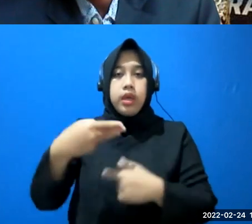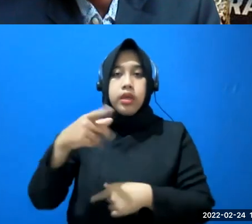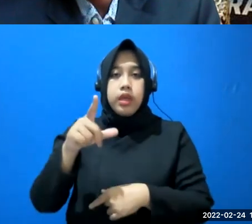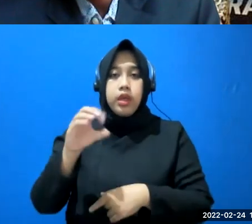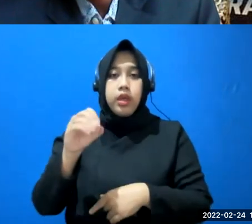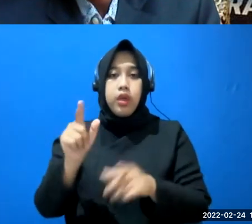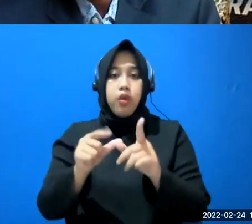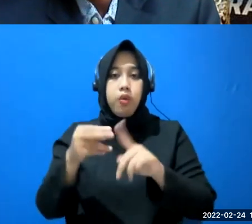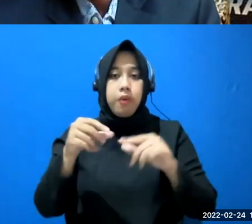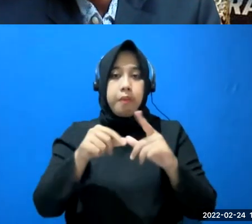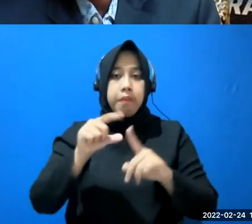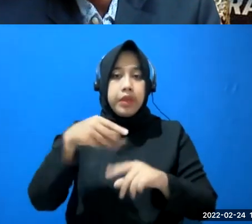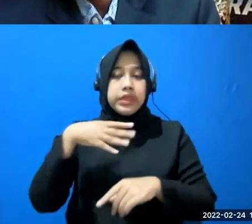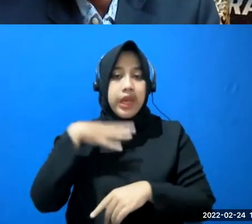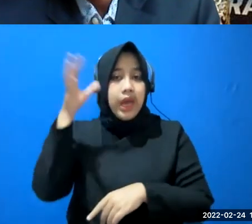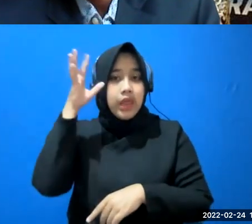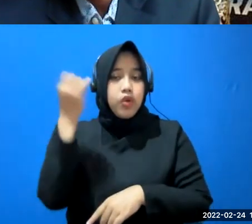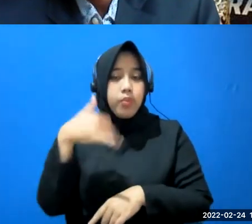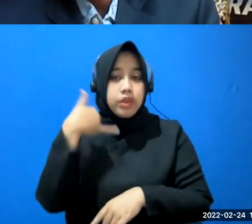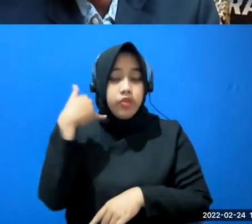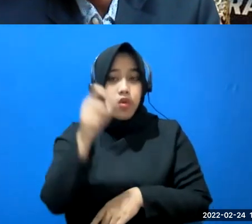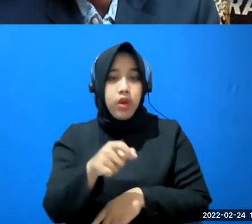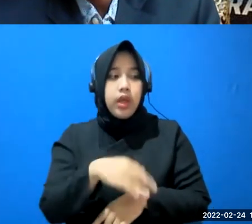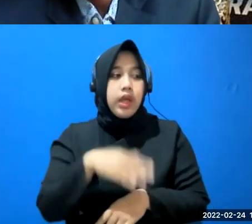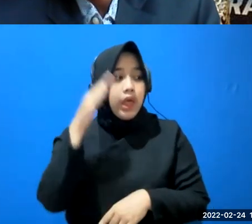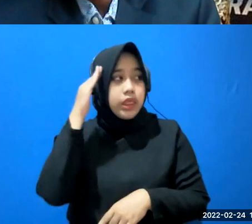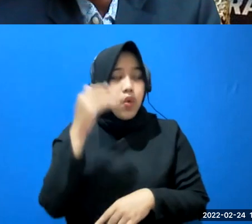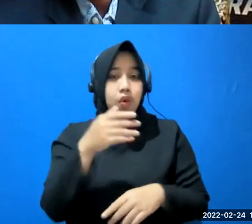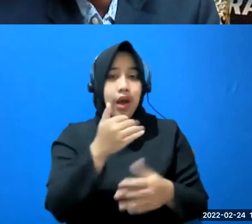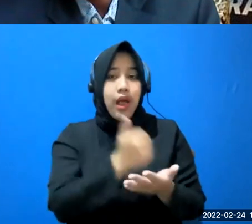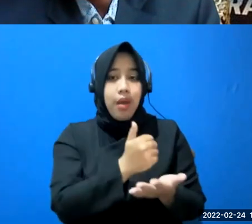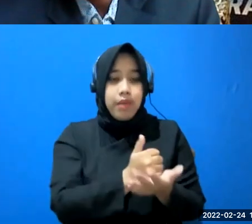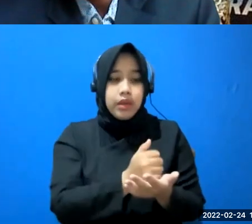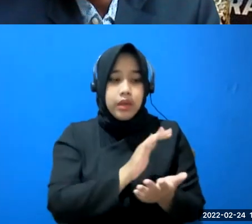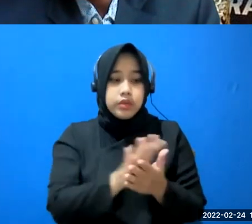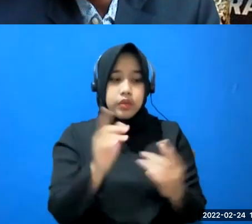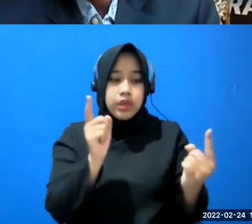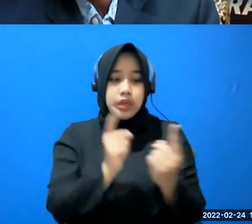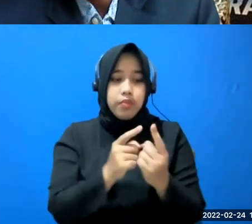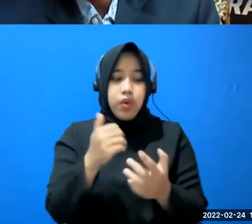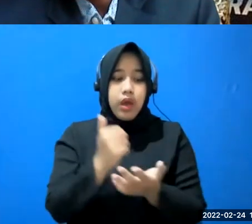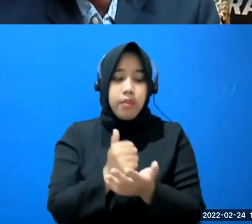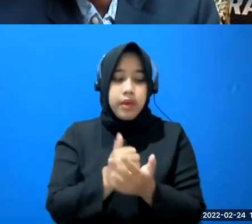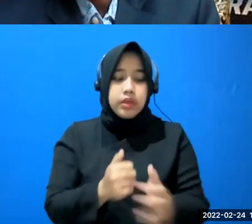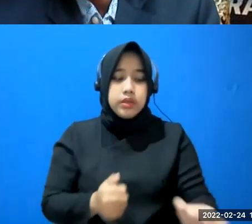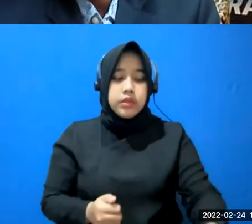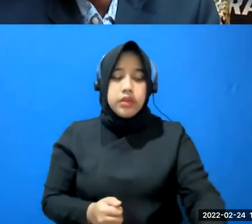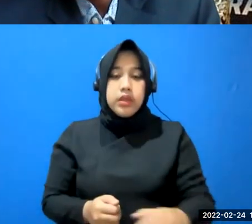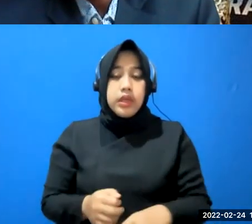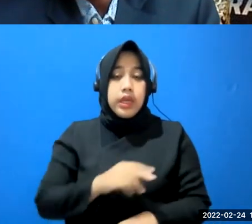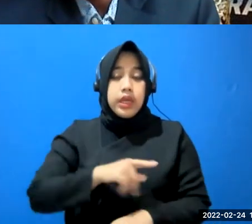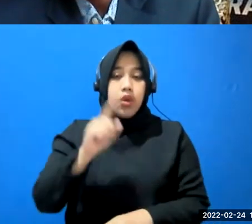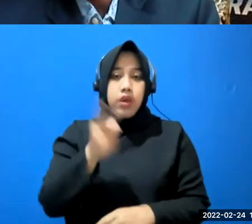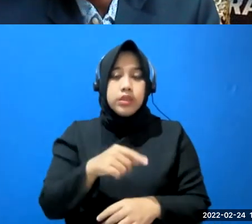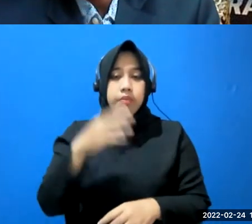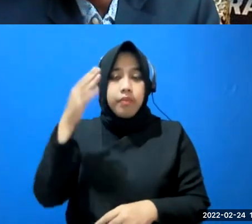nomor telepon orang harus punya tahu nama kalau tidak tahu alamat baru kita ketemu nomor teleponnya kalau di sini kita mesti tahu